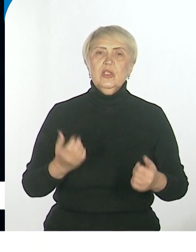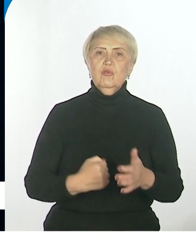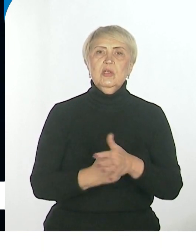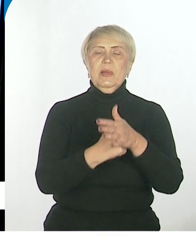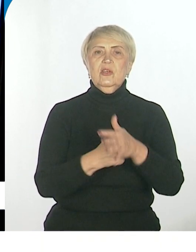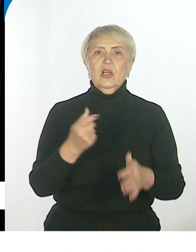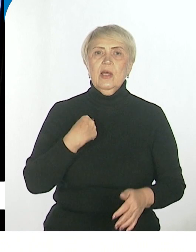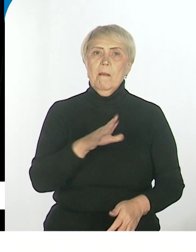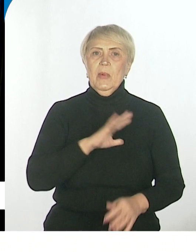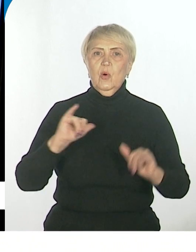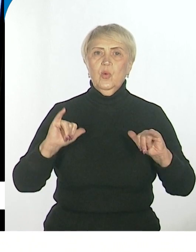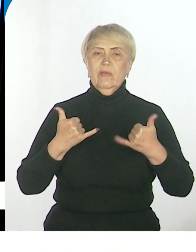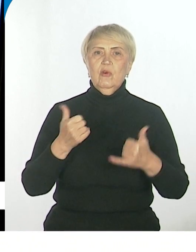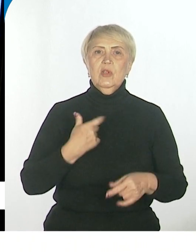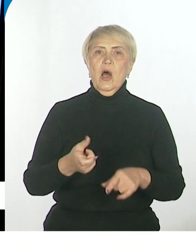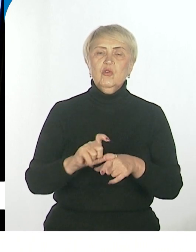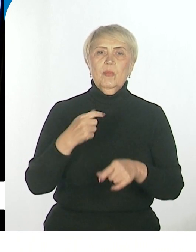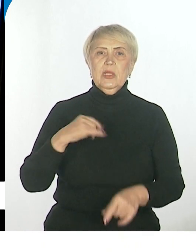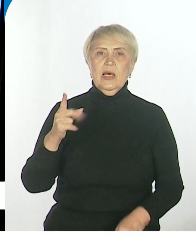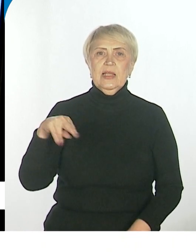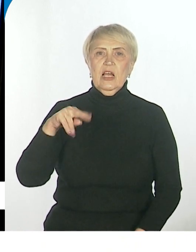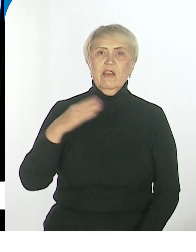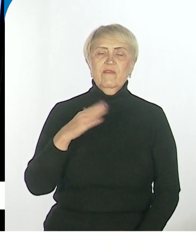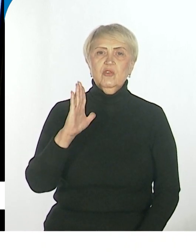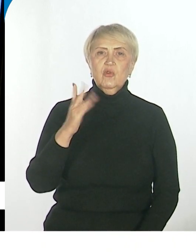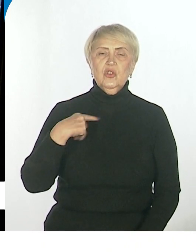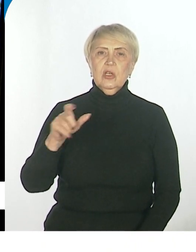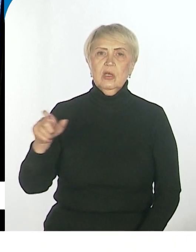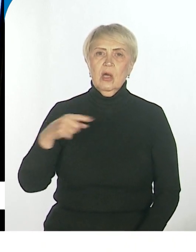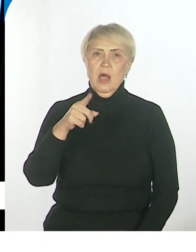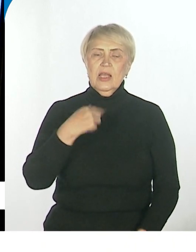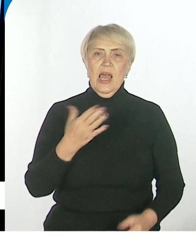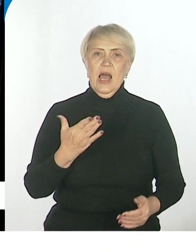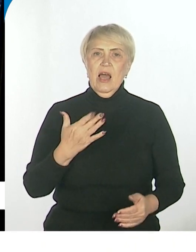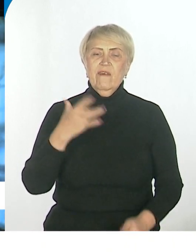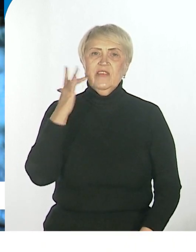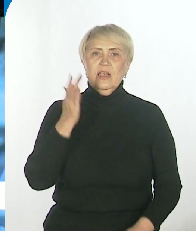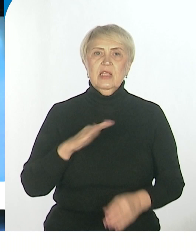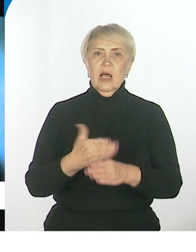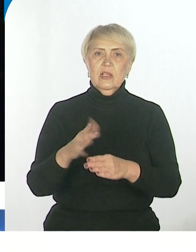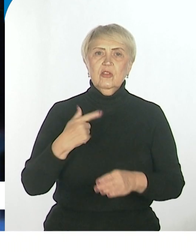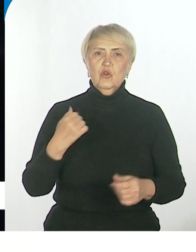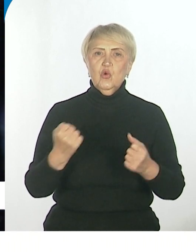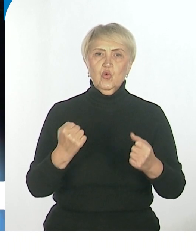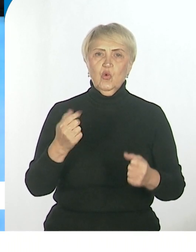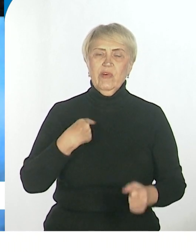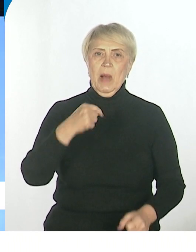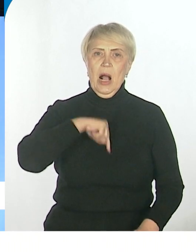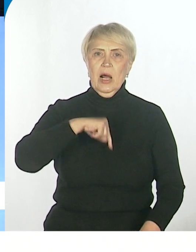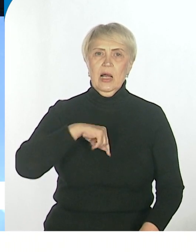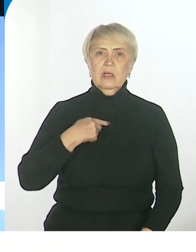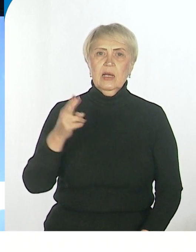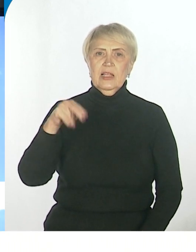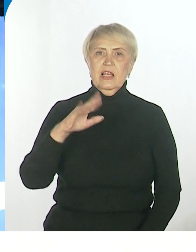было очень удивлено, особенно дальневосточники, они всегда отличались таким суровым характером дальневосточным.